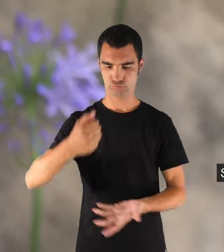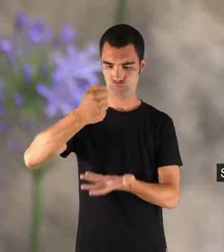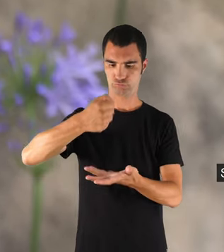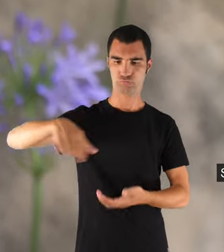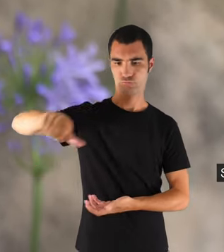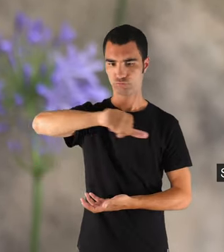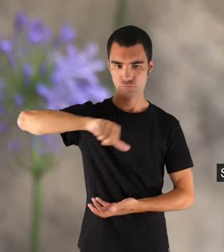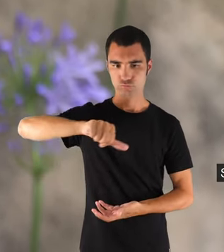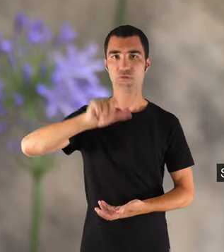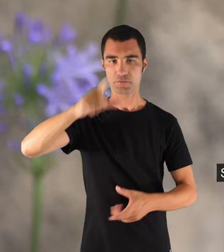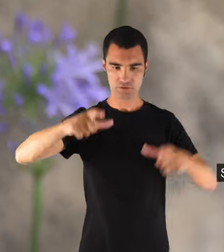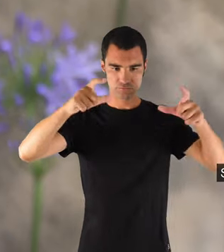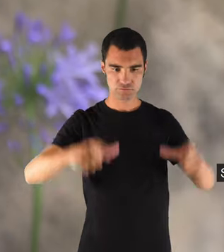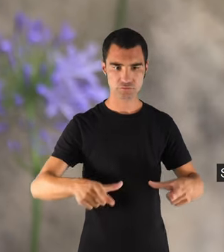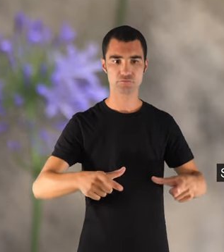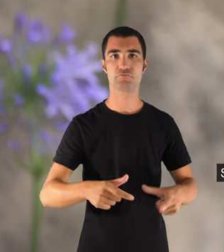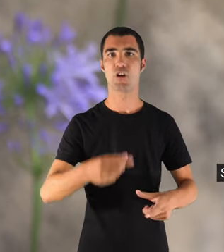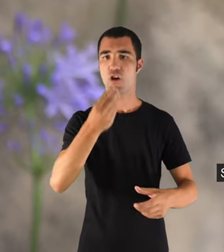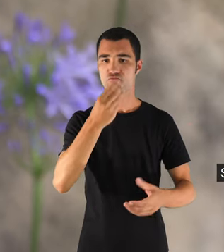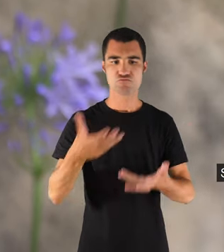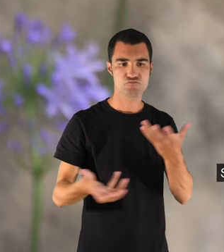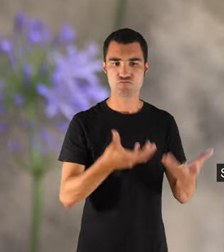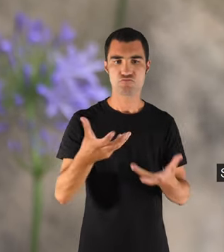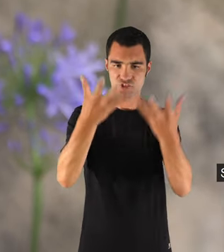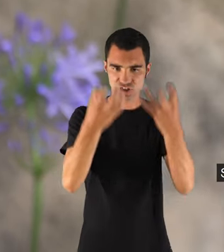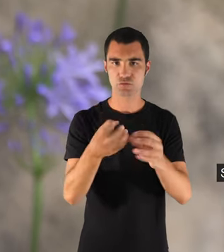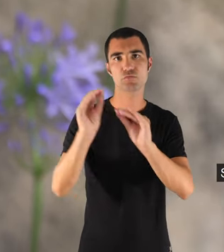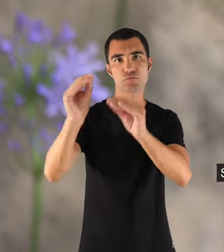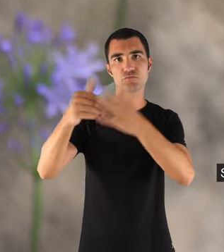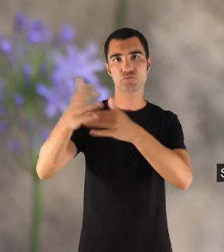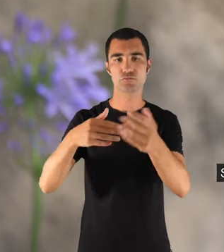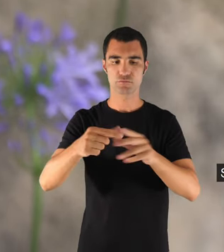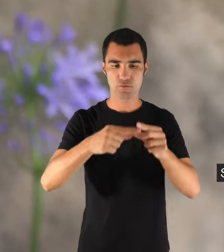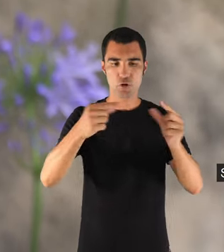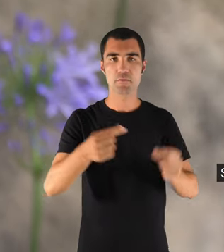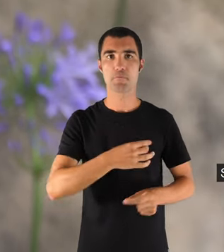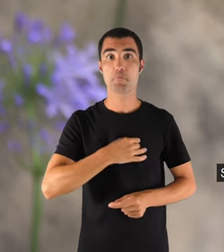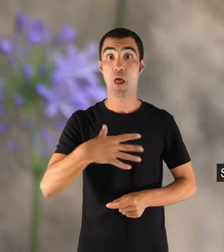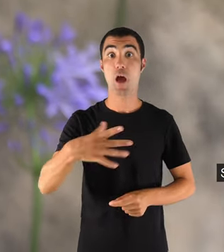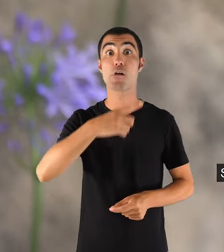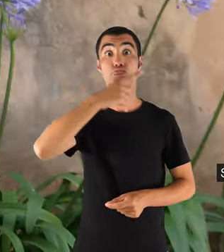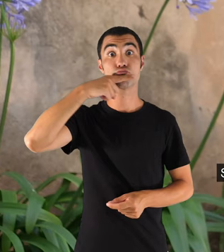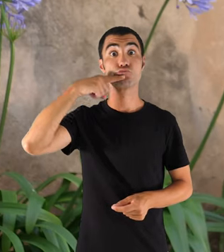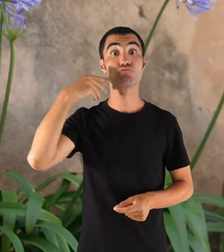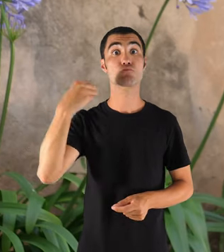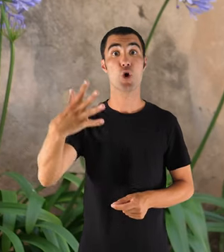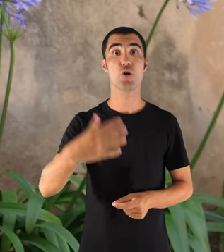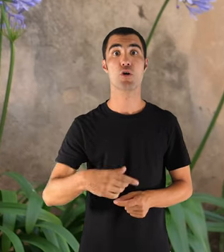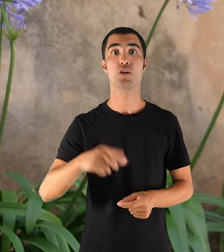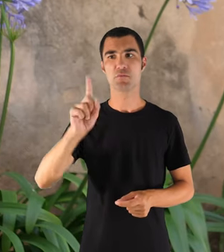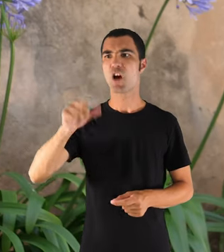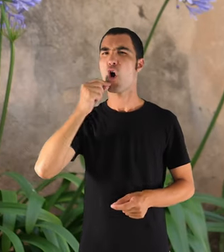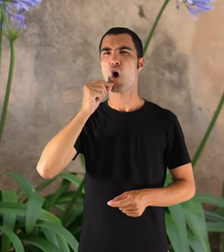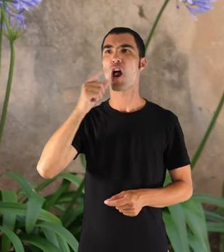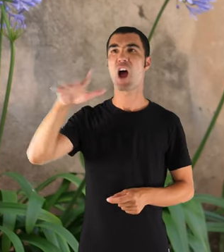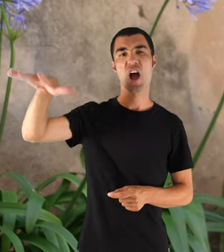traien, i un plat amb figues soques que ells feien, figues blanques, saps?, molt bones. Tenien un olivà